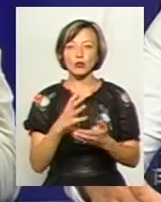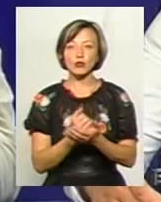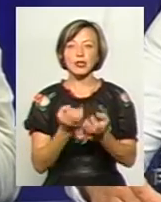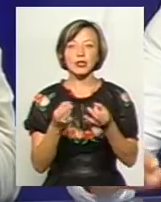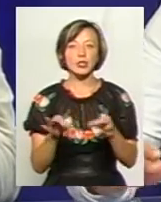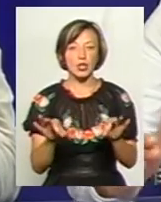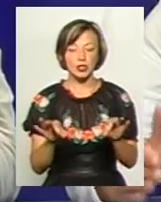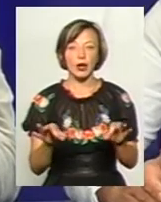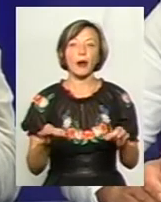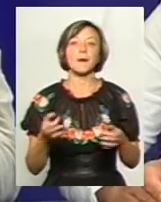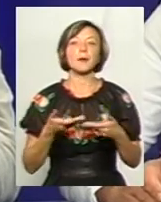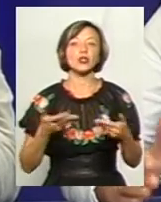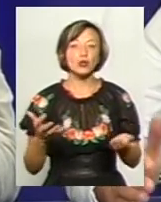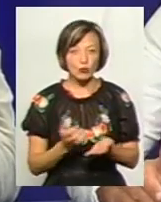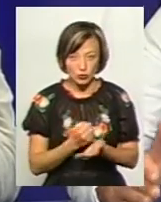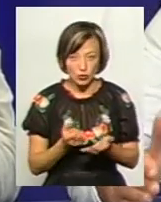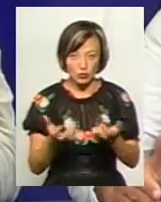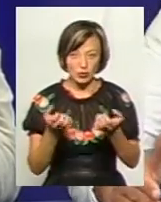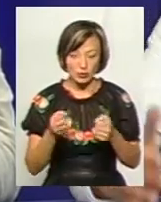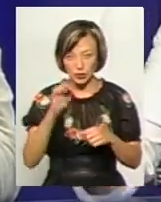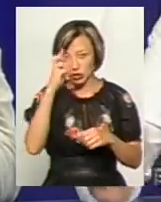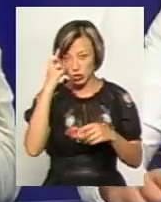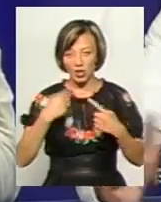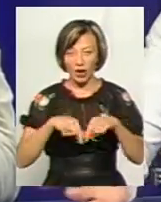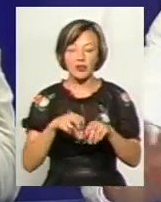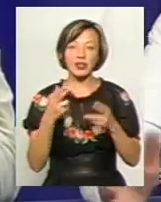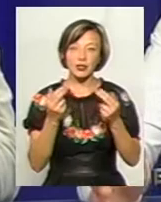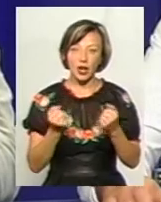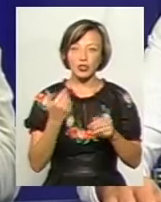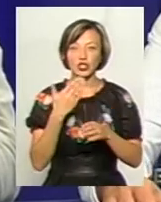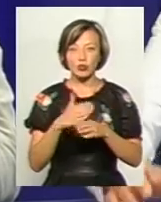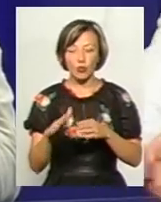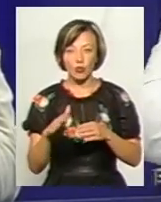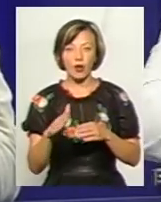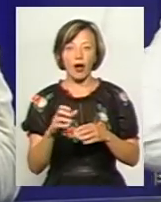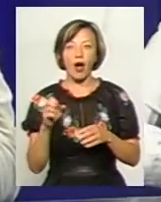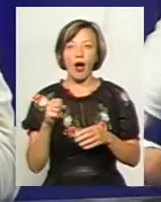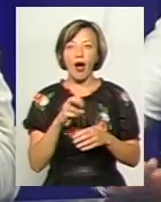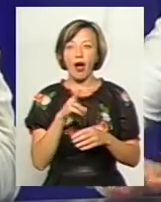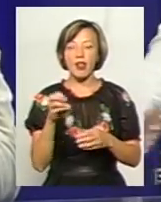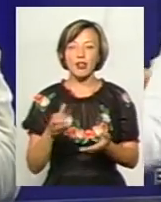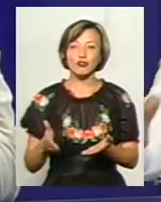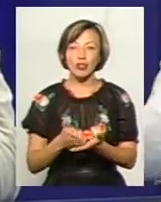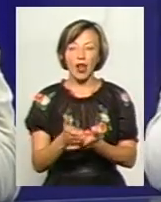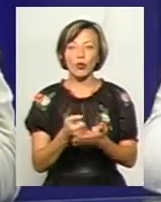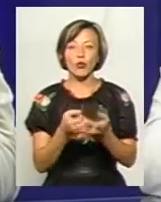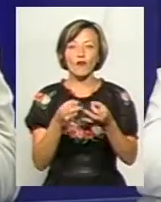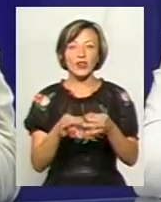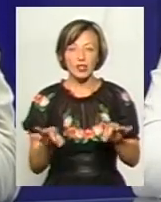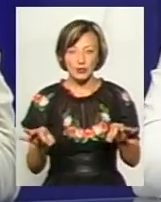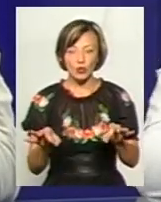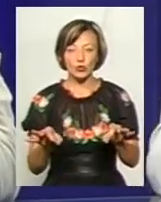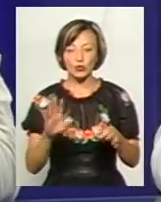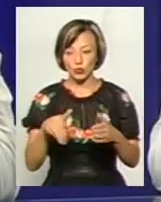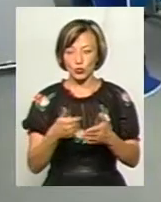Незалежність. Ми нього здобули. Ми отримали державу. Так, поки що вона частково не Але шлях до визволення ще до